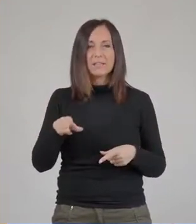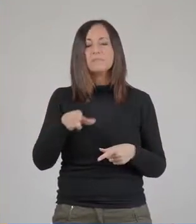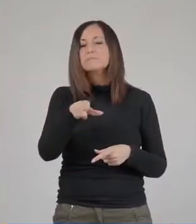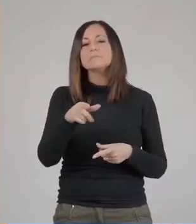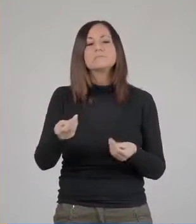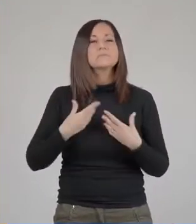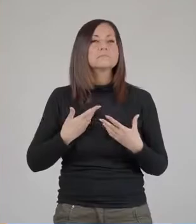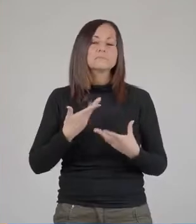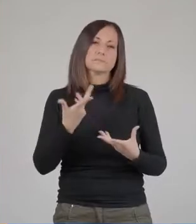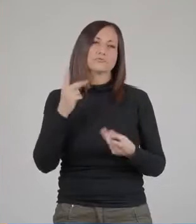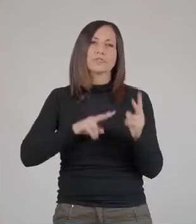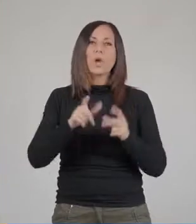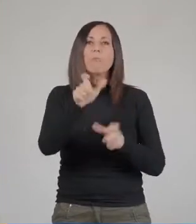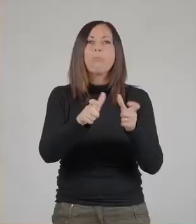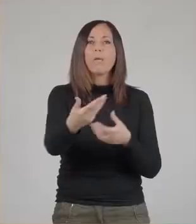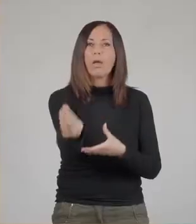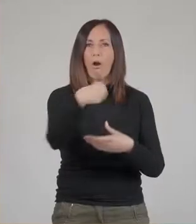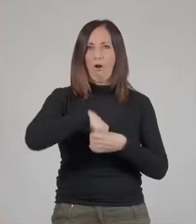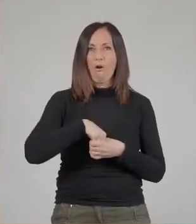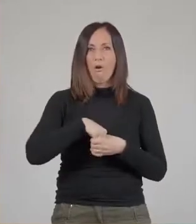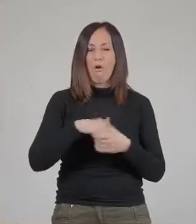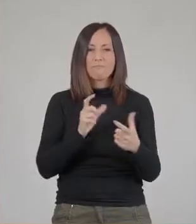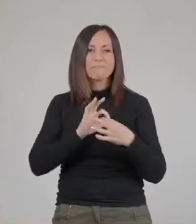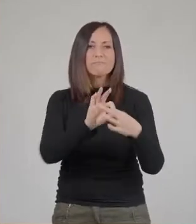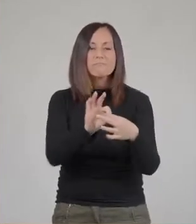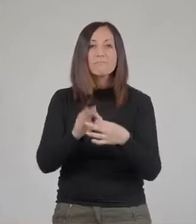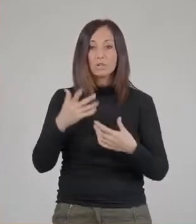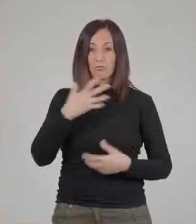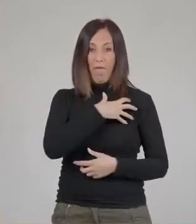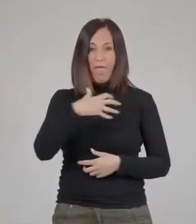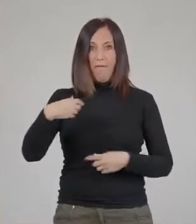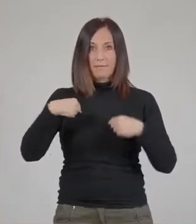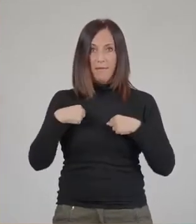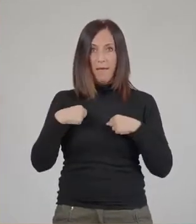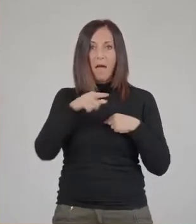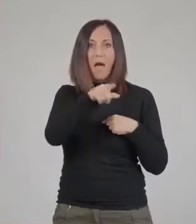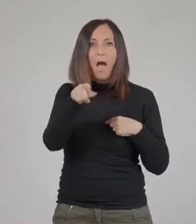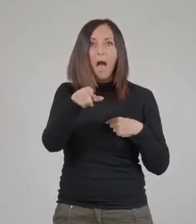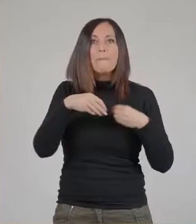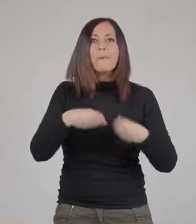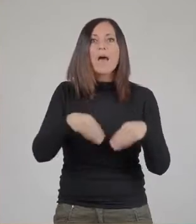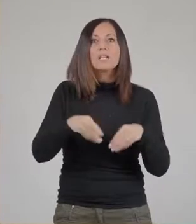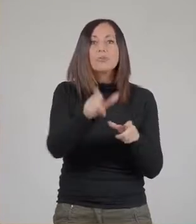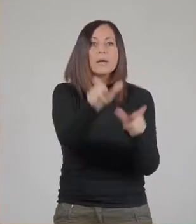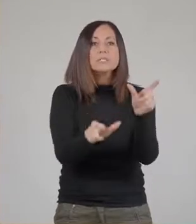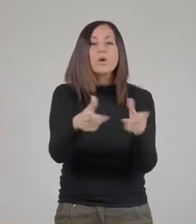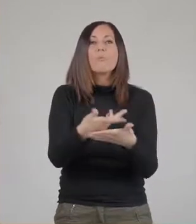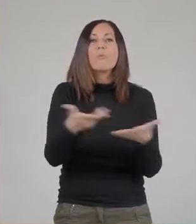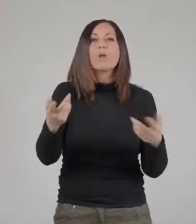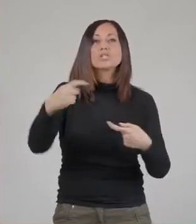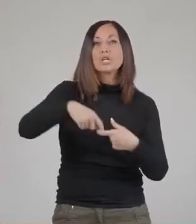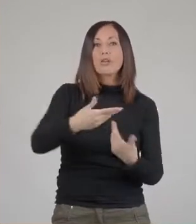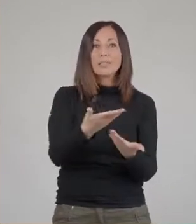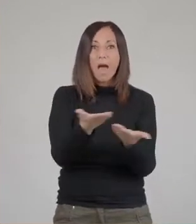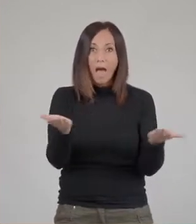po' un fattore importante di coinvolgimento del pubblico, una sorta di interfaccia tra scienza e partecipazione del